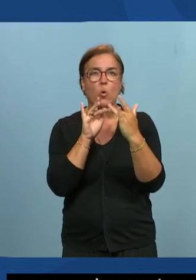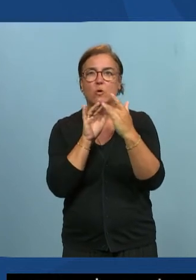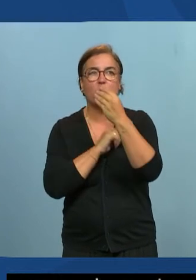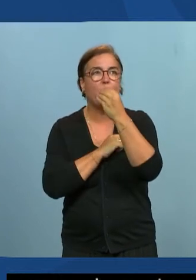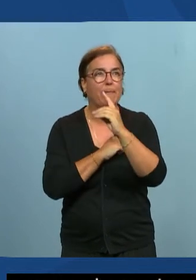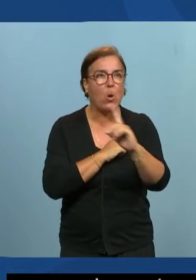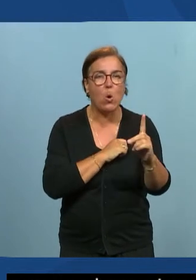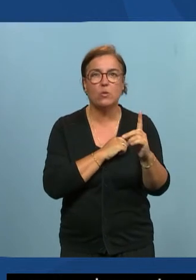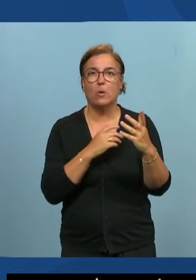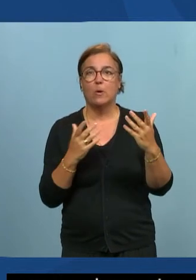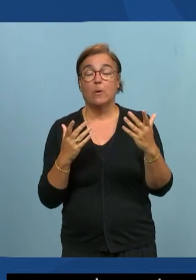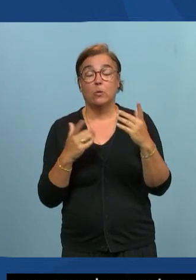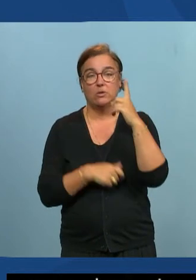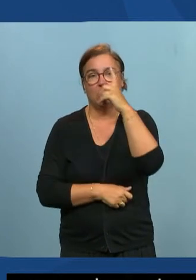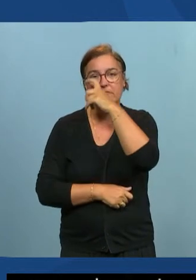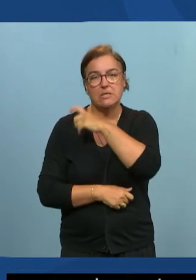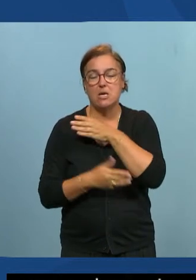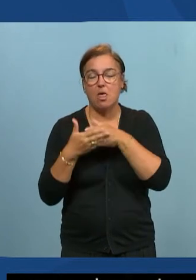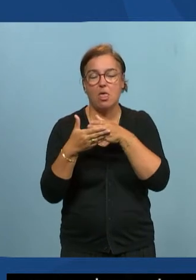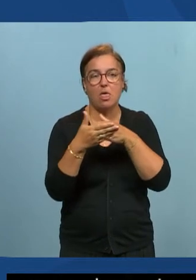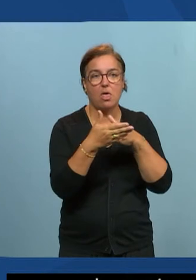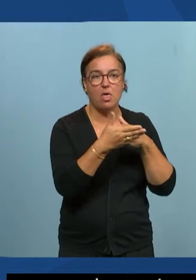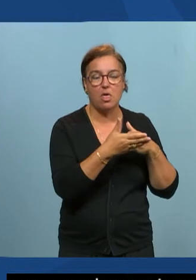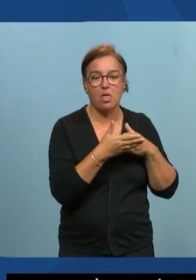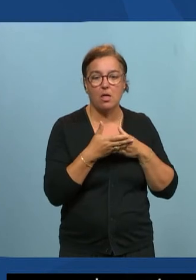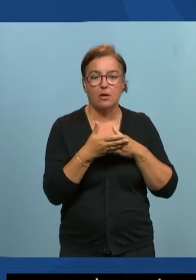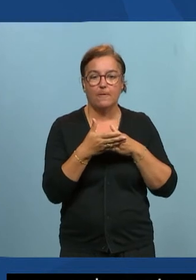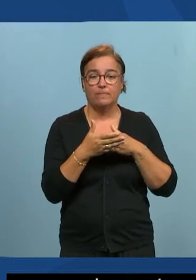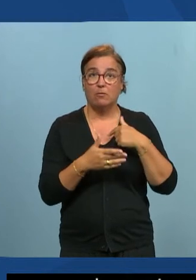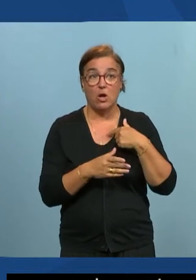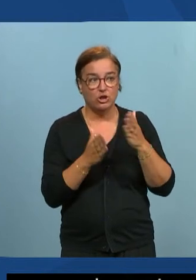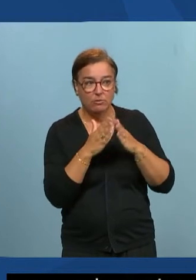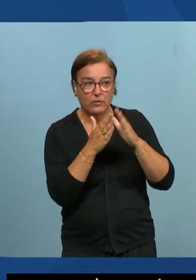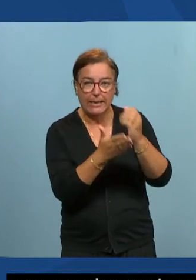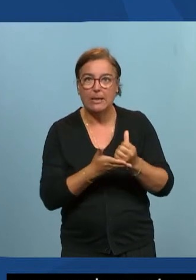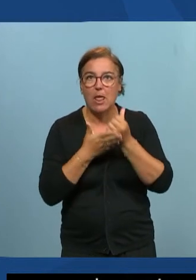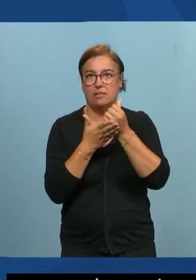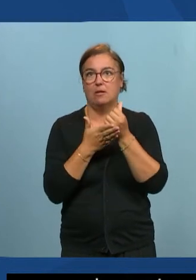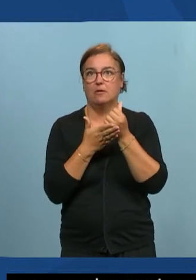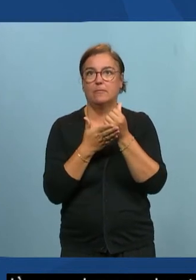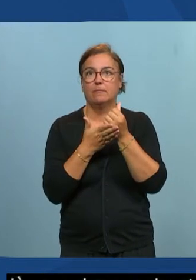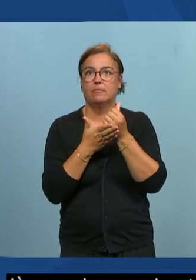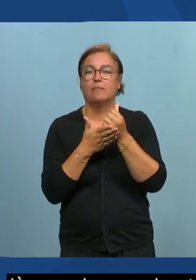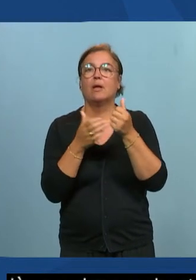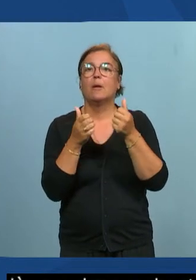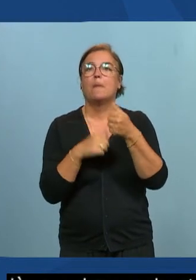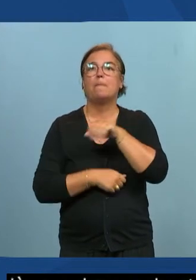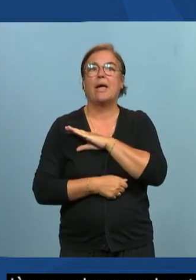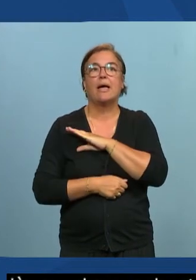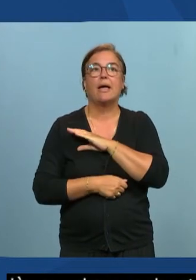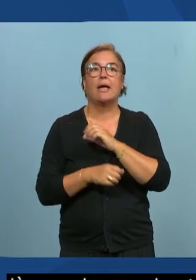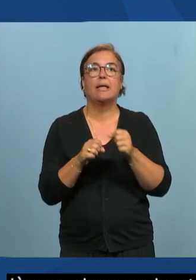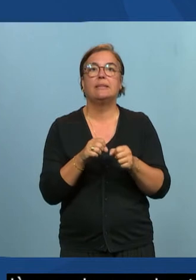difficultés et là j'ai pu demander l'aide à avoir Tadeo qui me